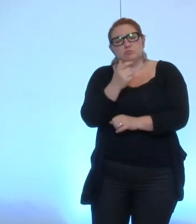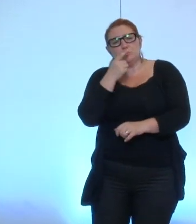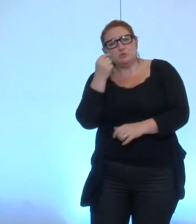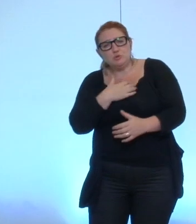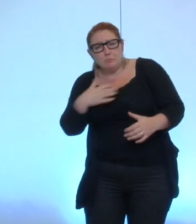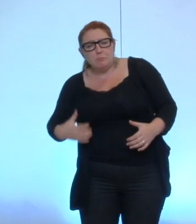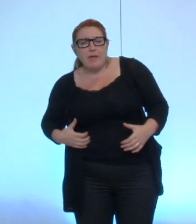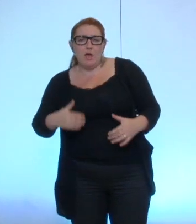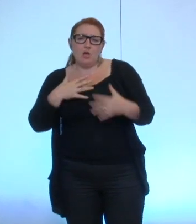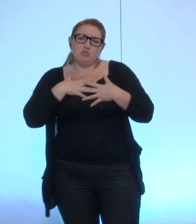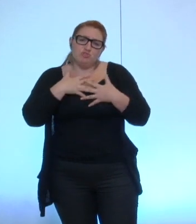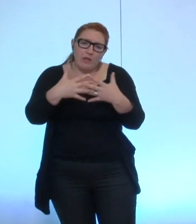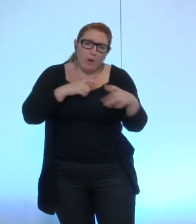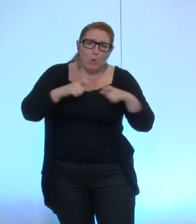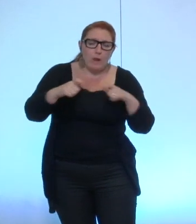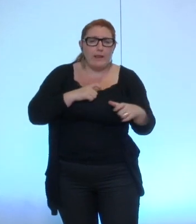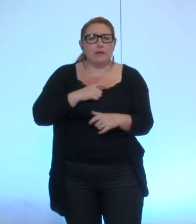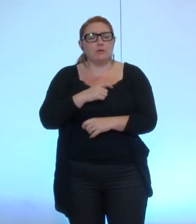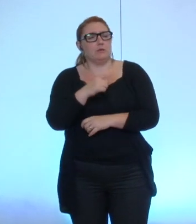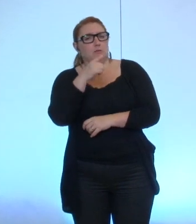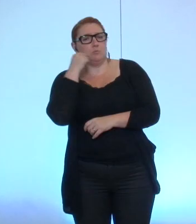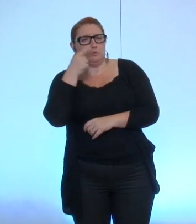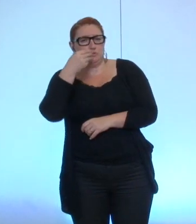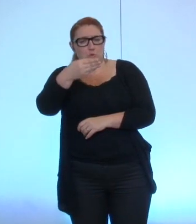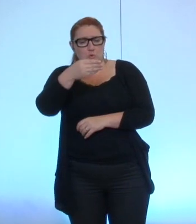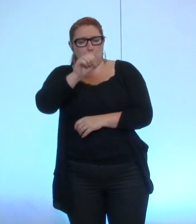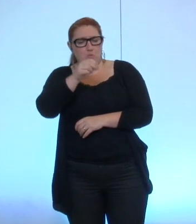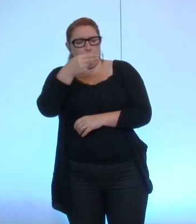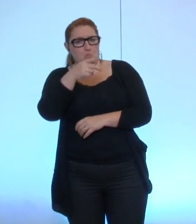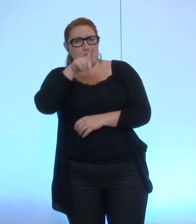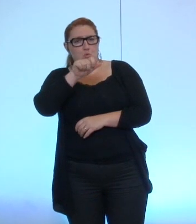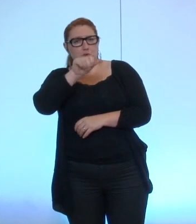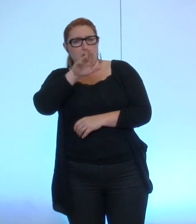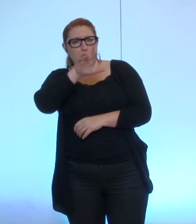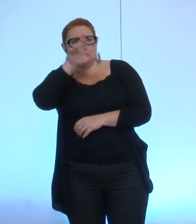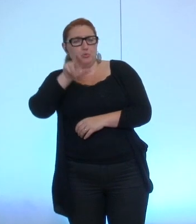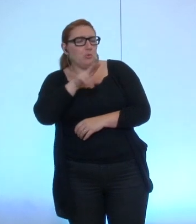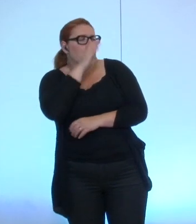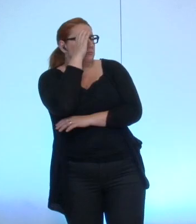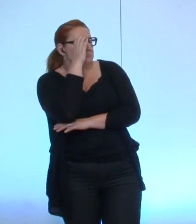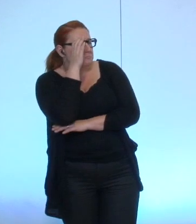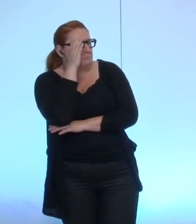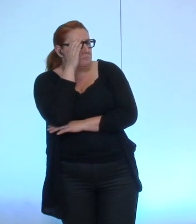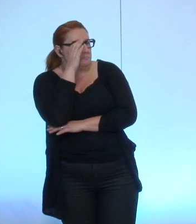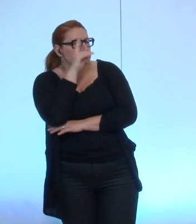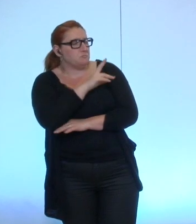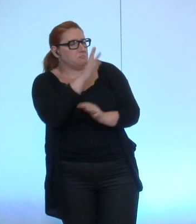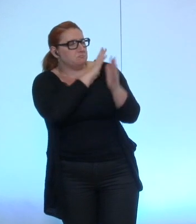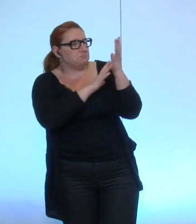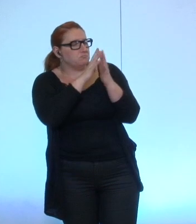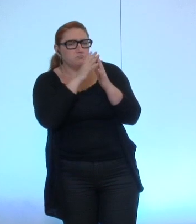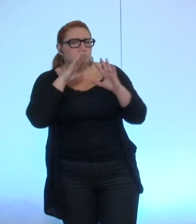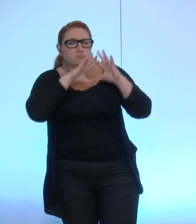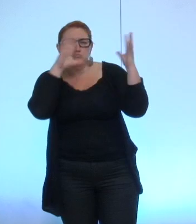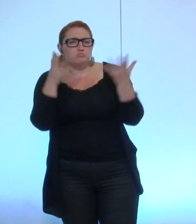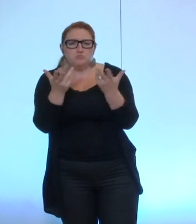avec beaucoup d'attention ce que disait notre collègue Yann Mongaburu et effectivement à l'entendre tout va très bien les élus d'opposition bénéficient de